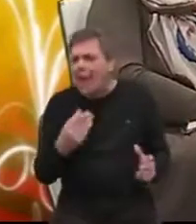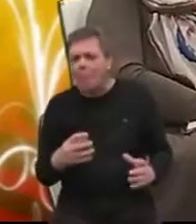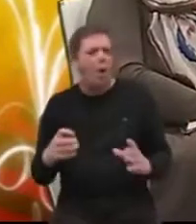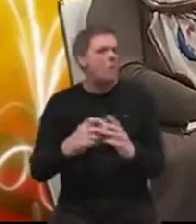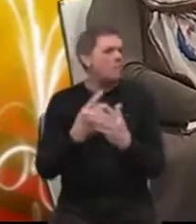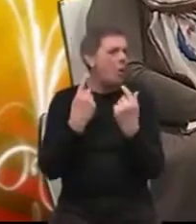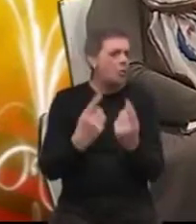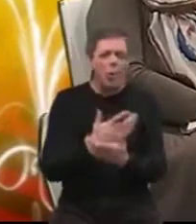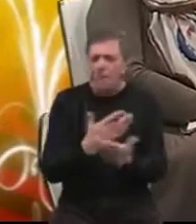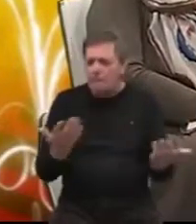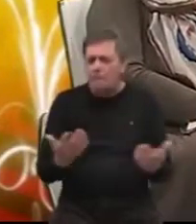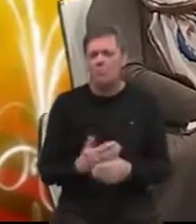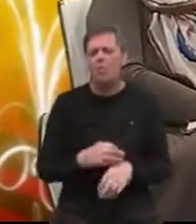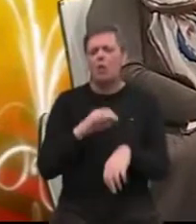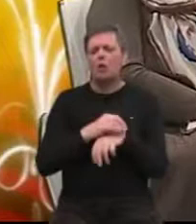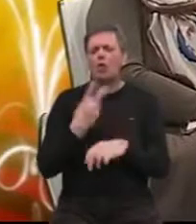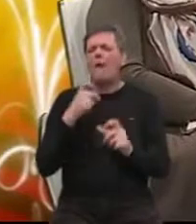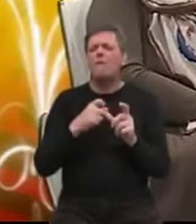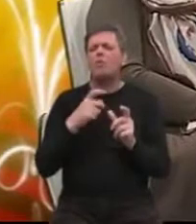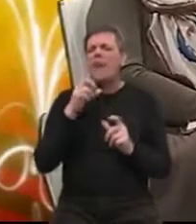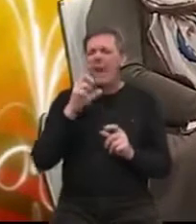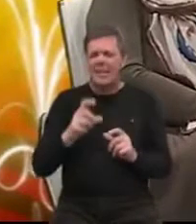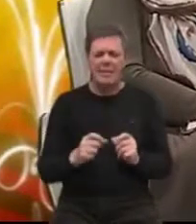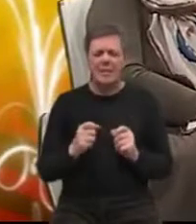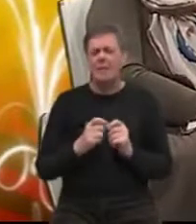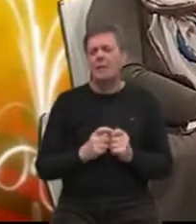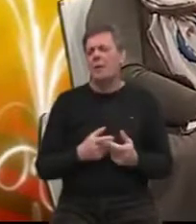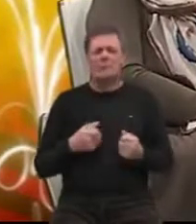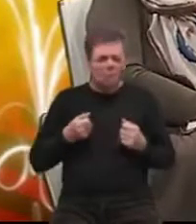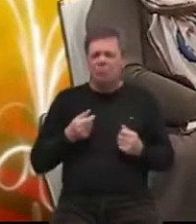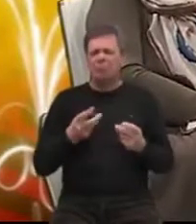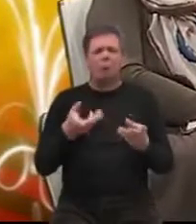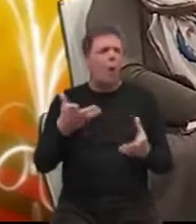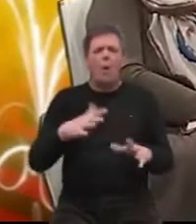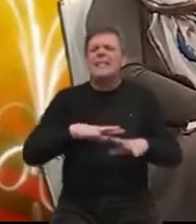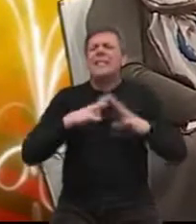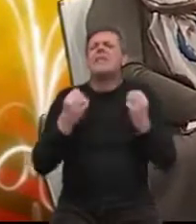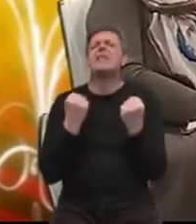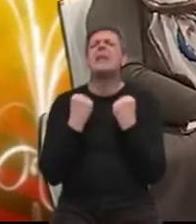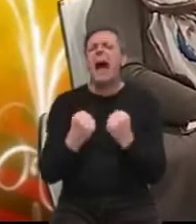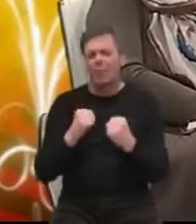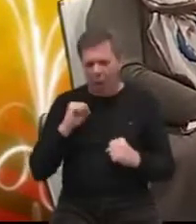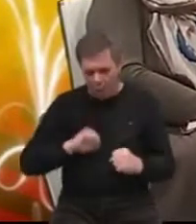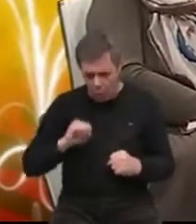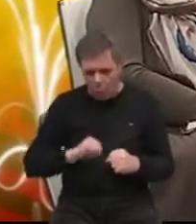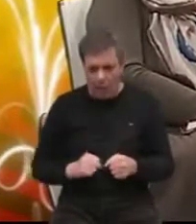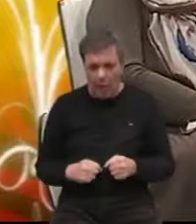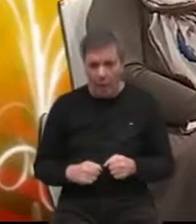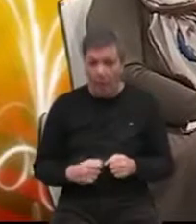sa doktoricom Vučevac, doktoricom Braš, profesorom Žodževićem. Oni se svi jako, jako trude,